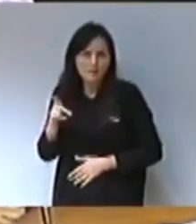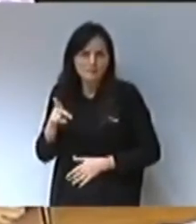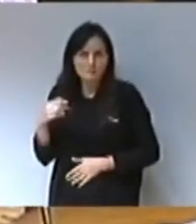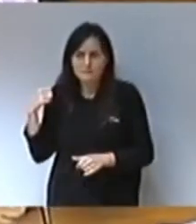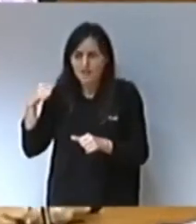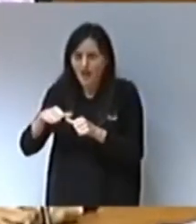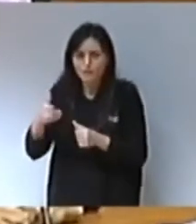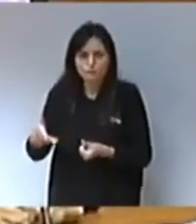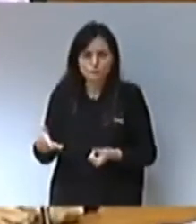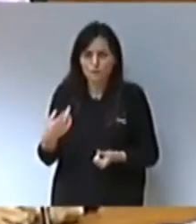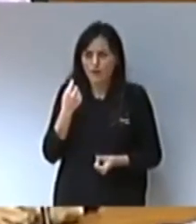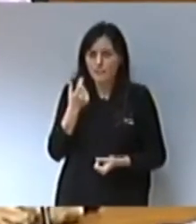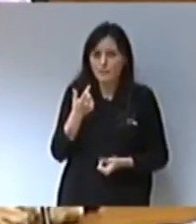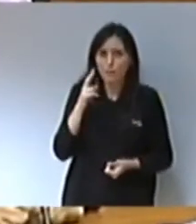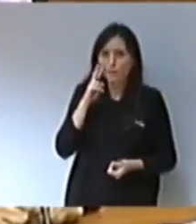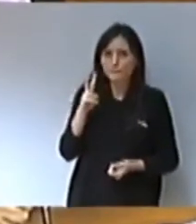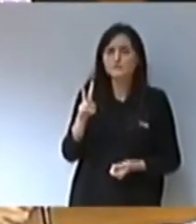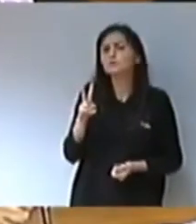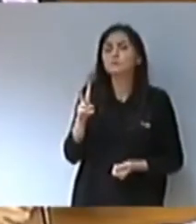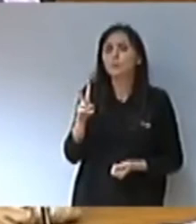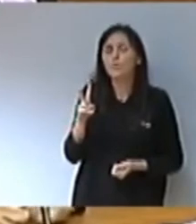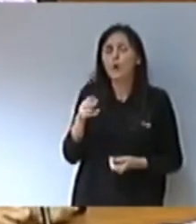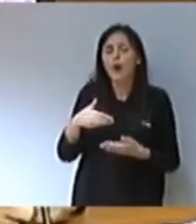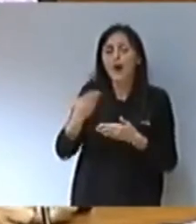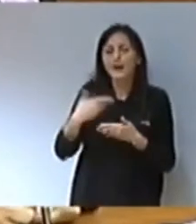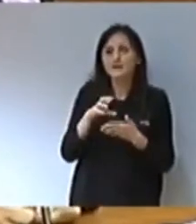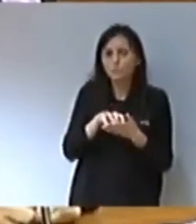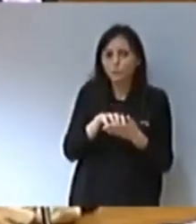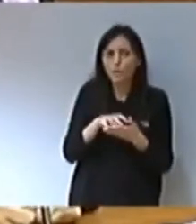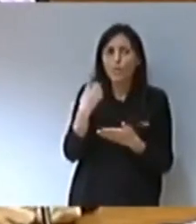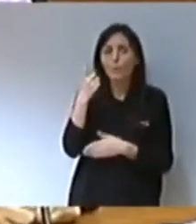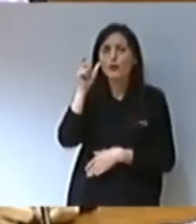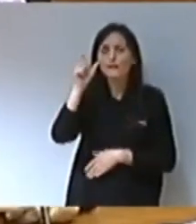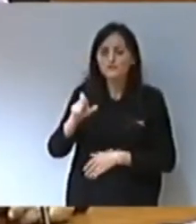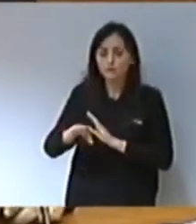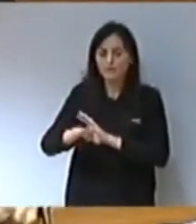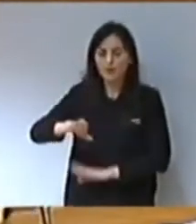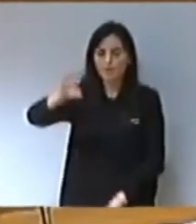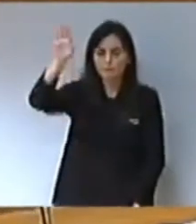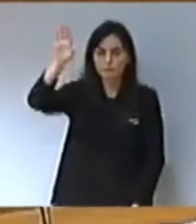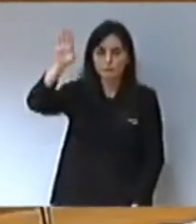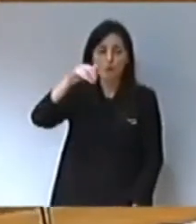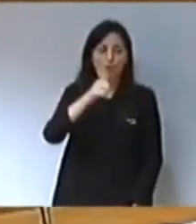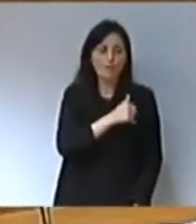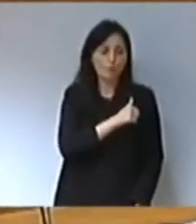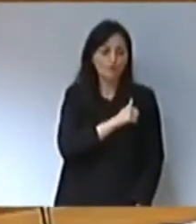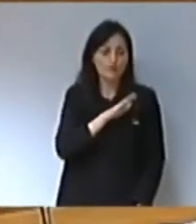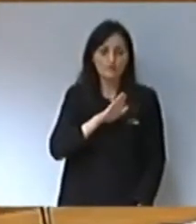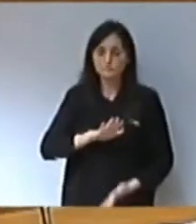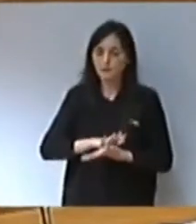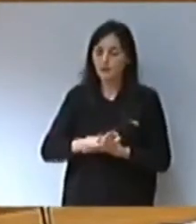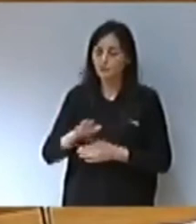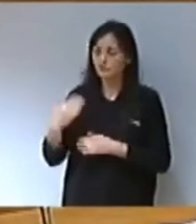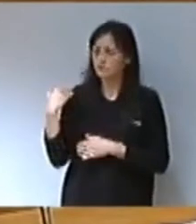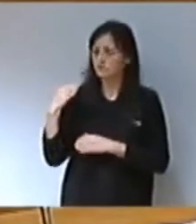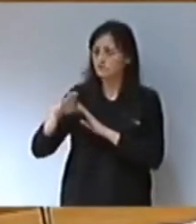Fa poc veiem en un article com una persona alçava el braç i tranquil·lament un policia anava per